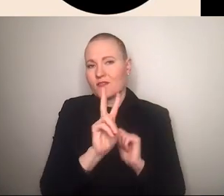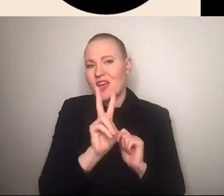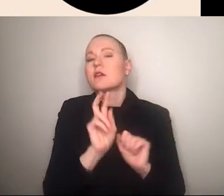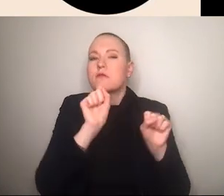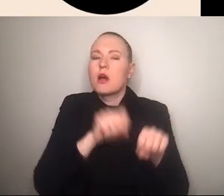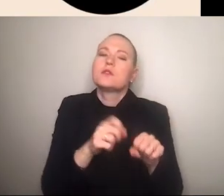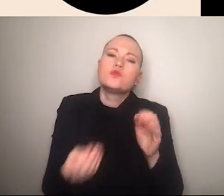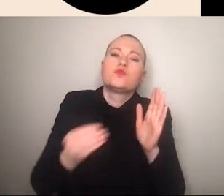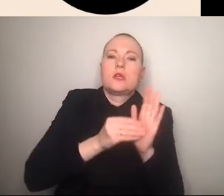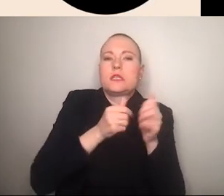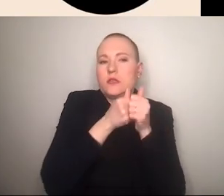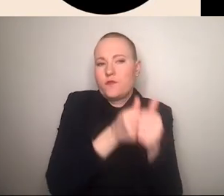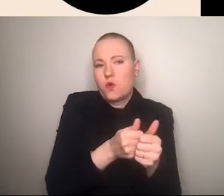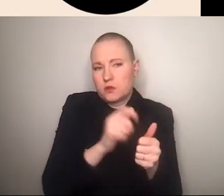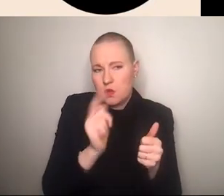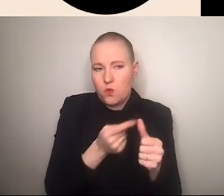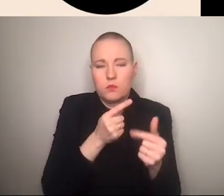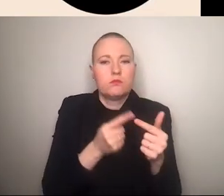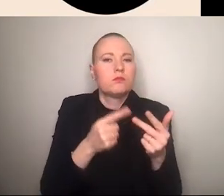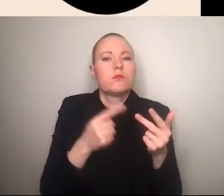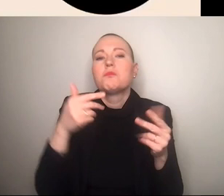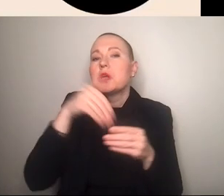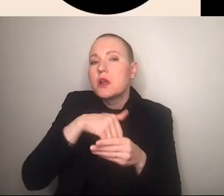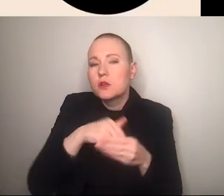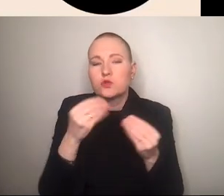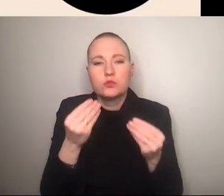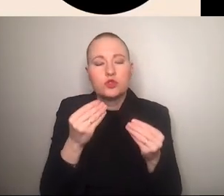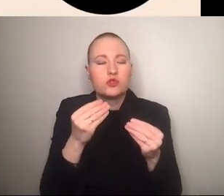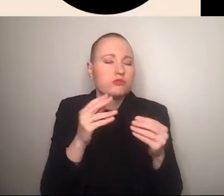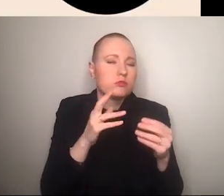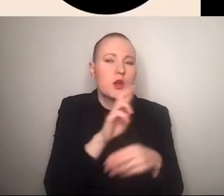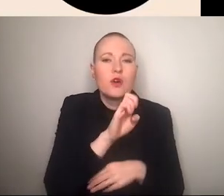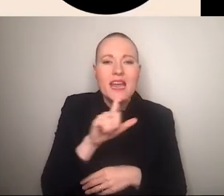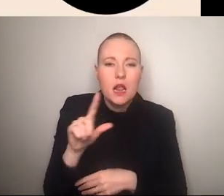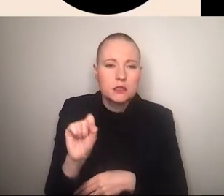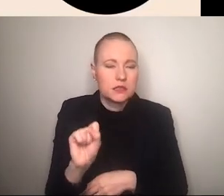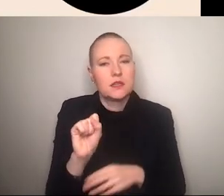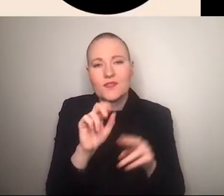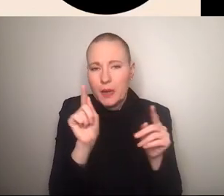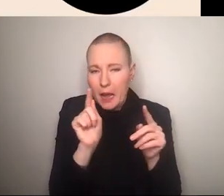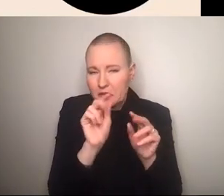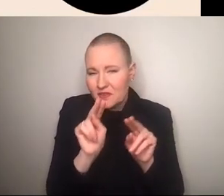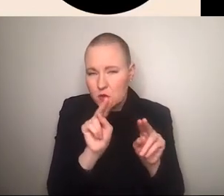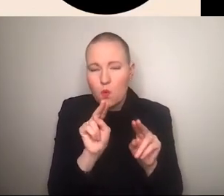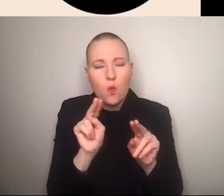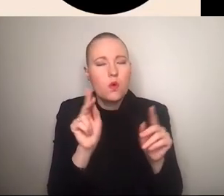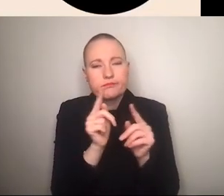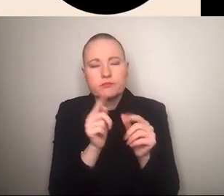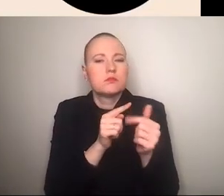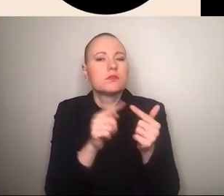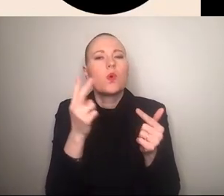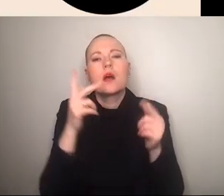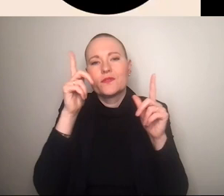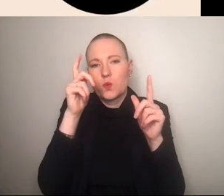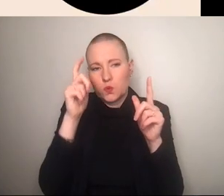eingespielt inhalte können dabei bilder sein oder auch reels wie jetzt da zu sehen also kleine video sequenzen mit dem